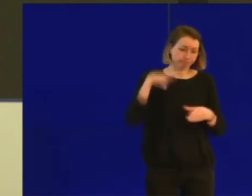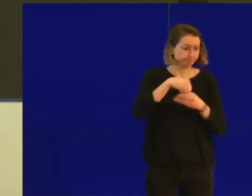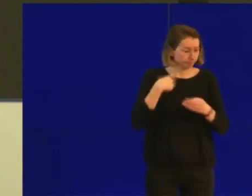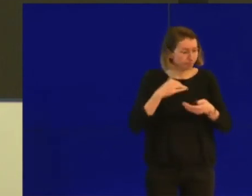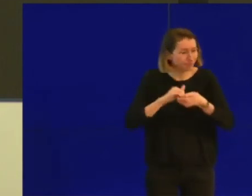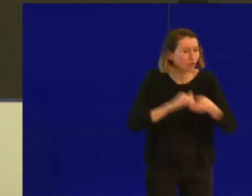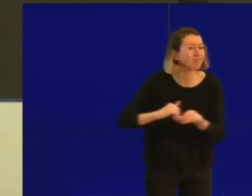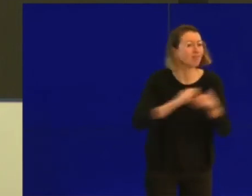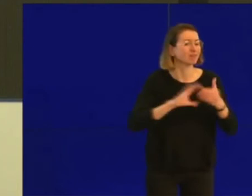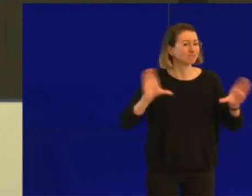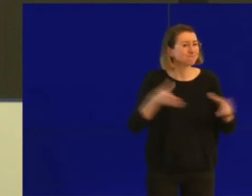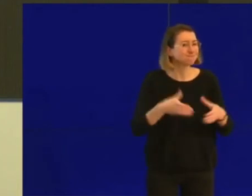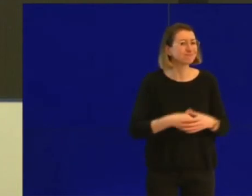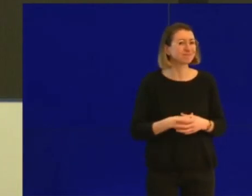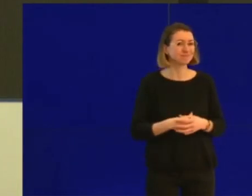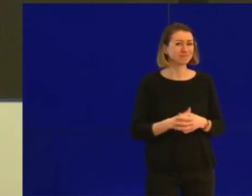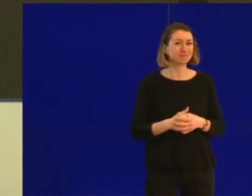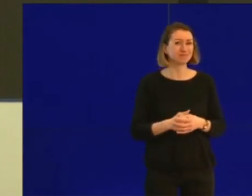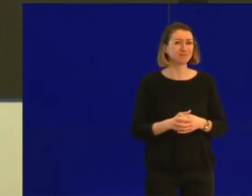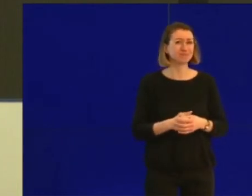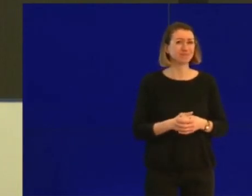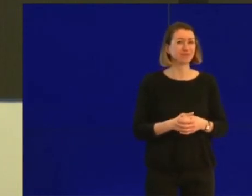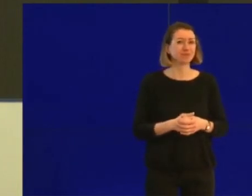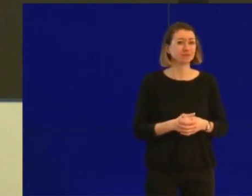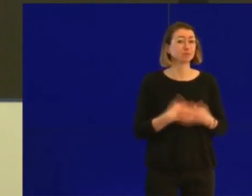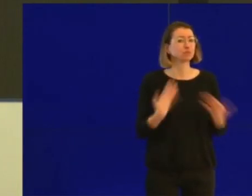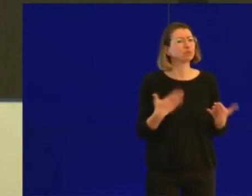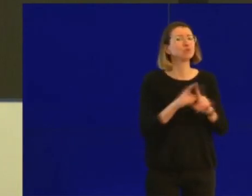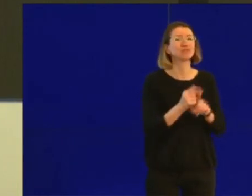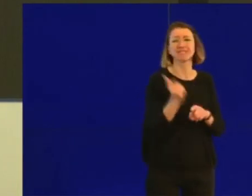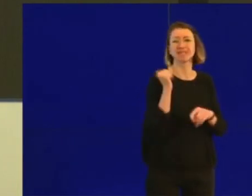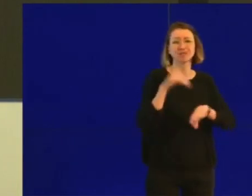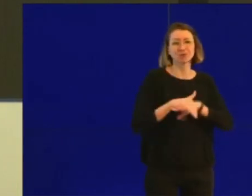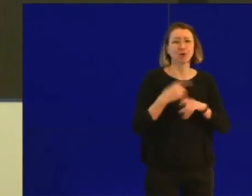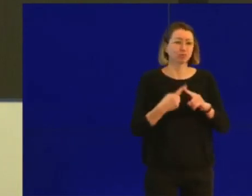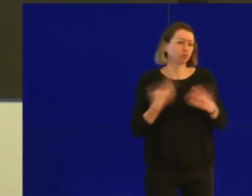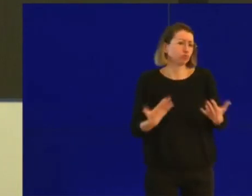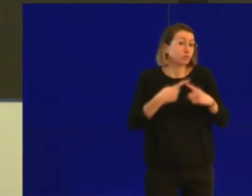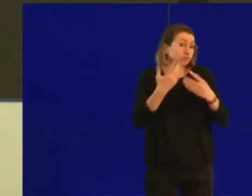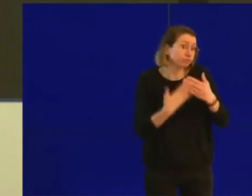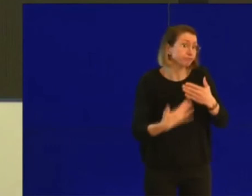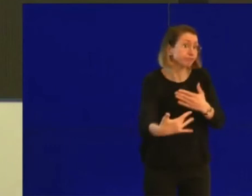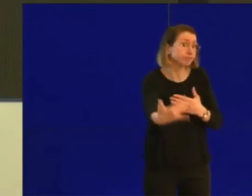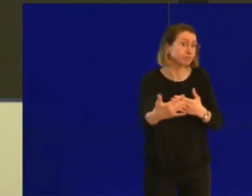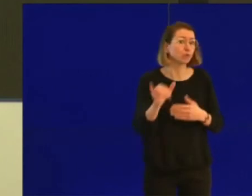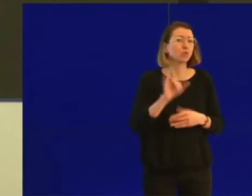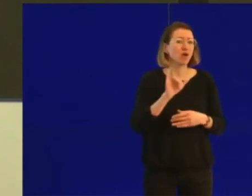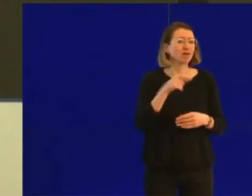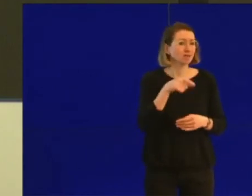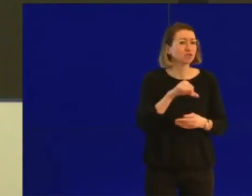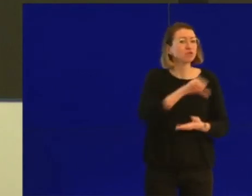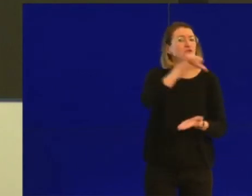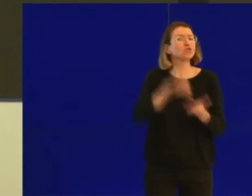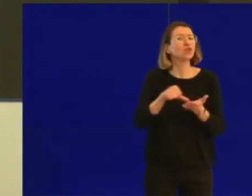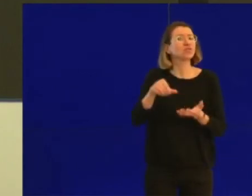Aujourd'hui, hier soir, mais encore dans les prochains jours, au centre de crise nationale, il y a les différentes